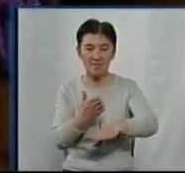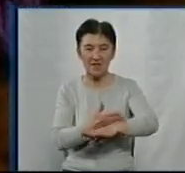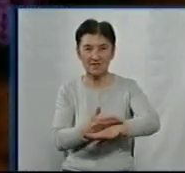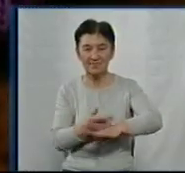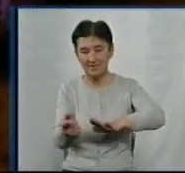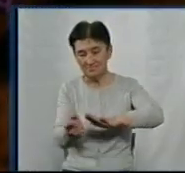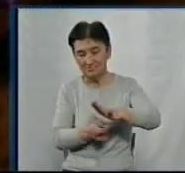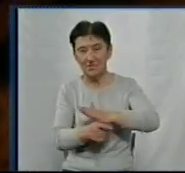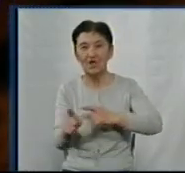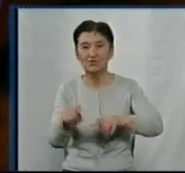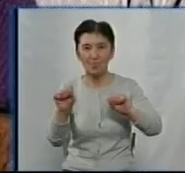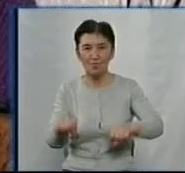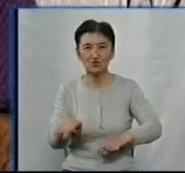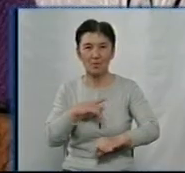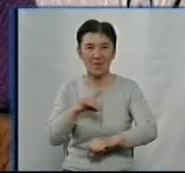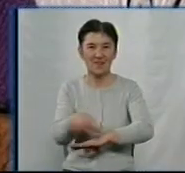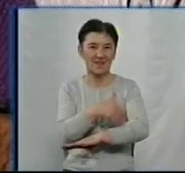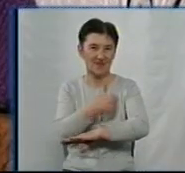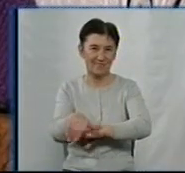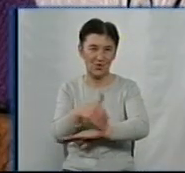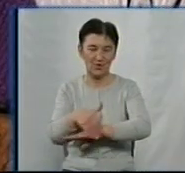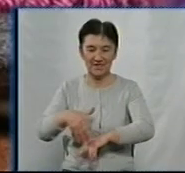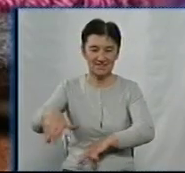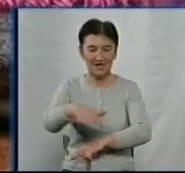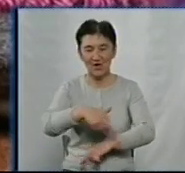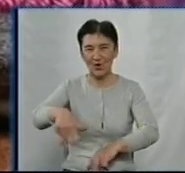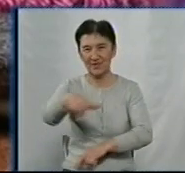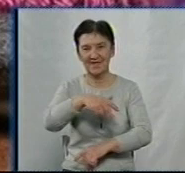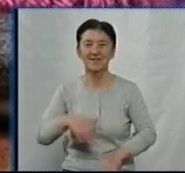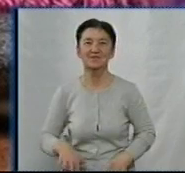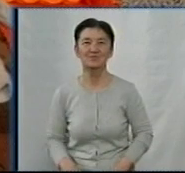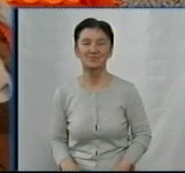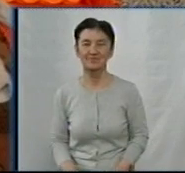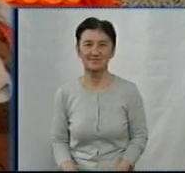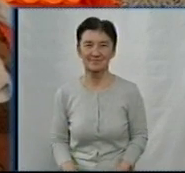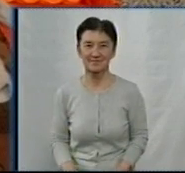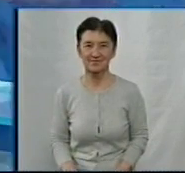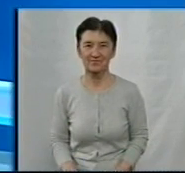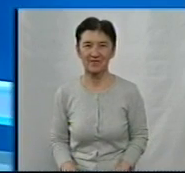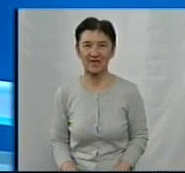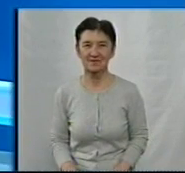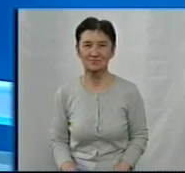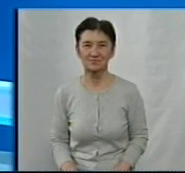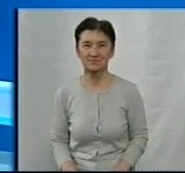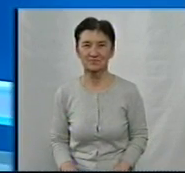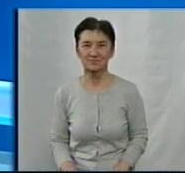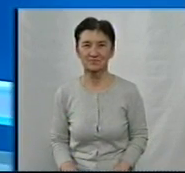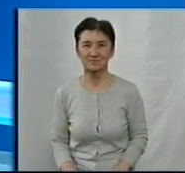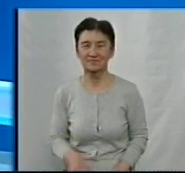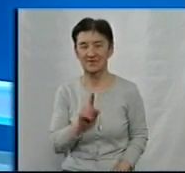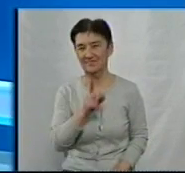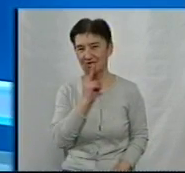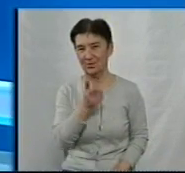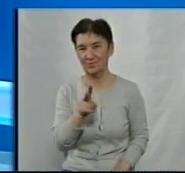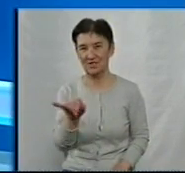в яких можна ходити по вулиці. Ольга Склярук, Анатолій Басистий. Новини на Суспільному. Кіровоградщина. Ви